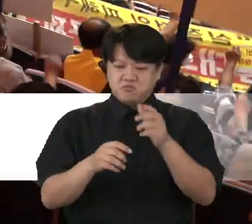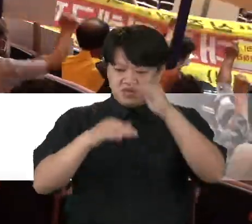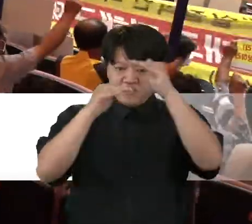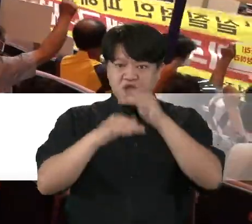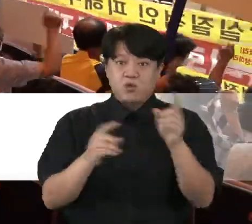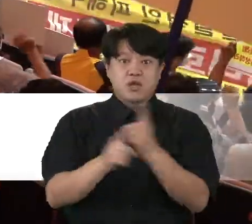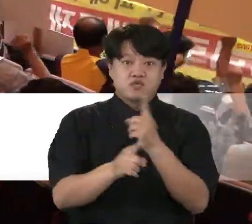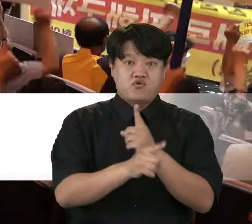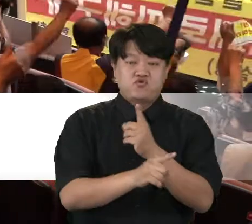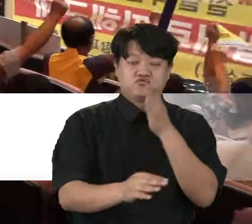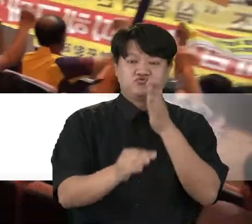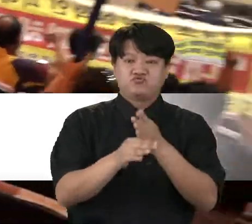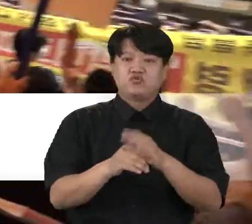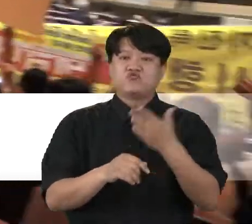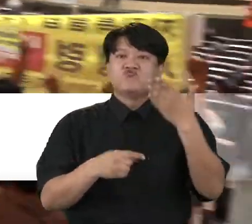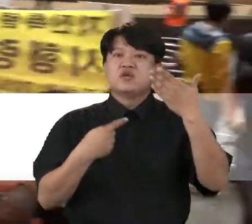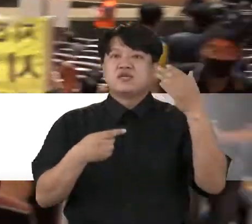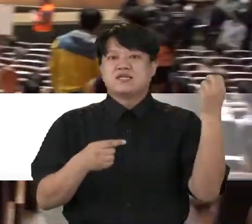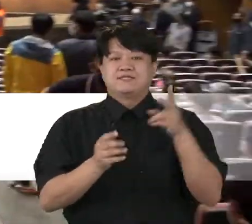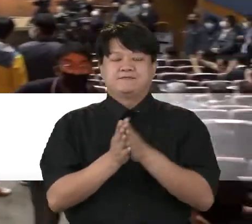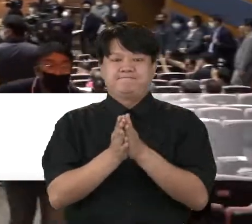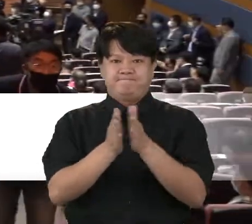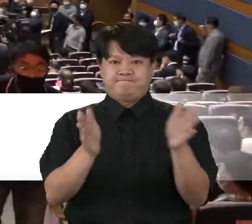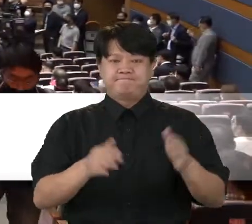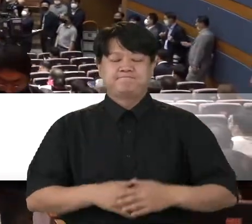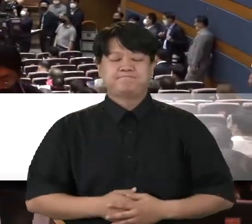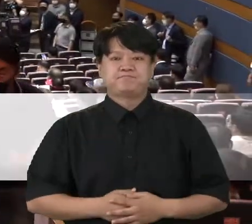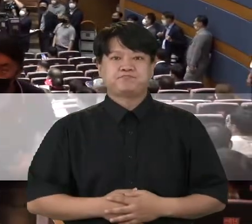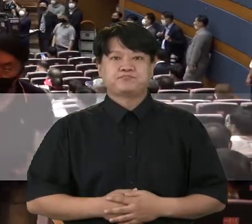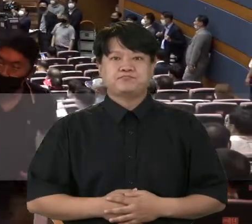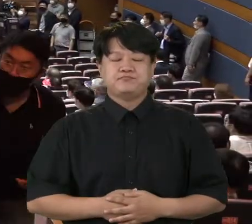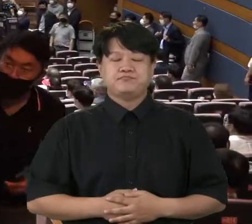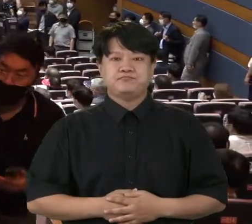현재 개정 절차에 있으며 9월 1일부터 시행됩니다.